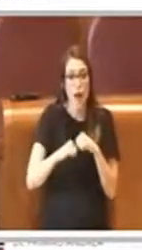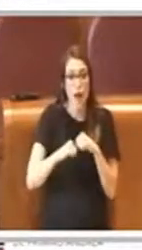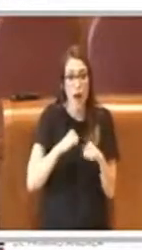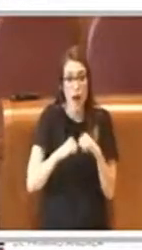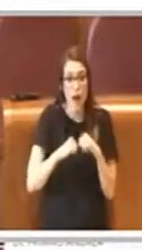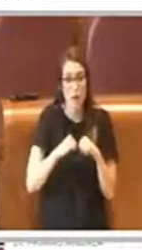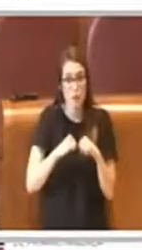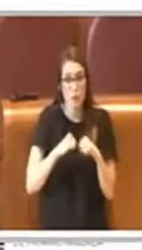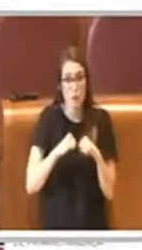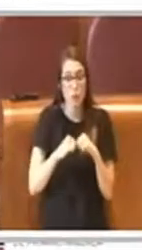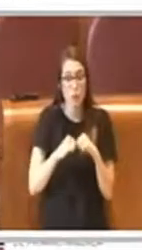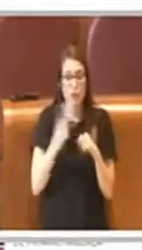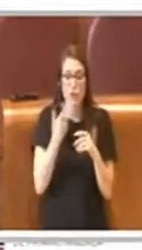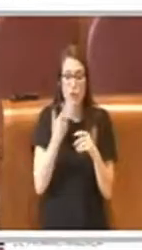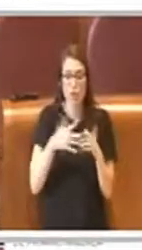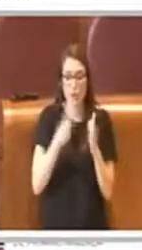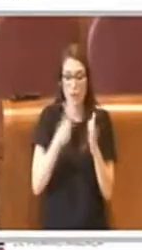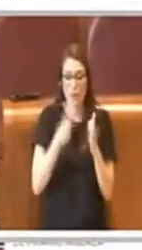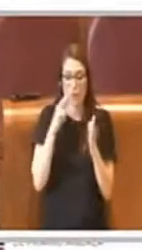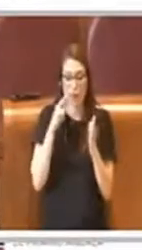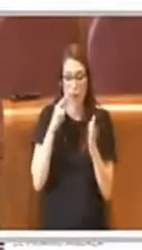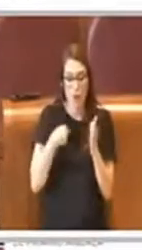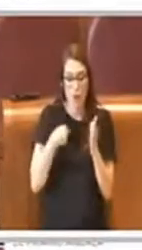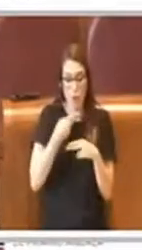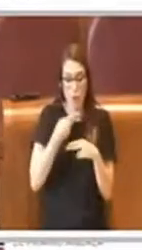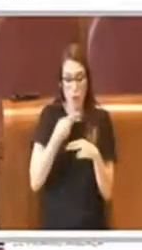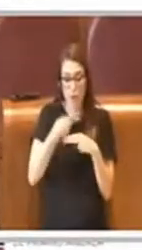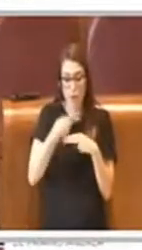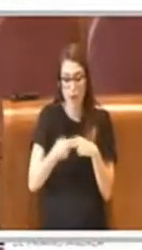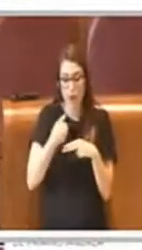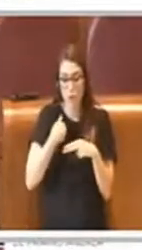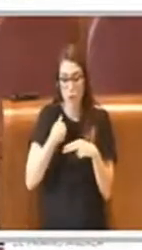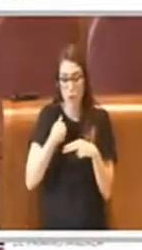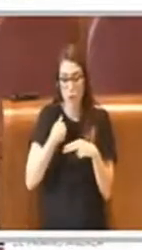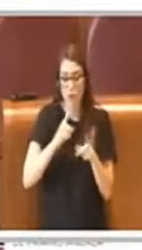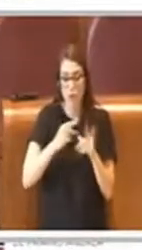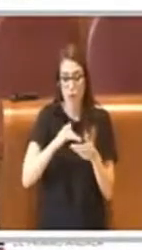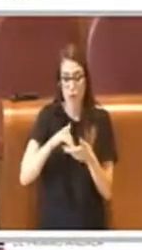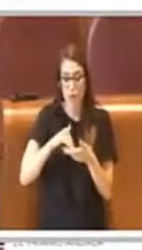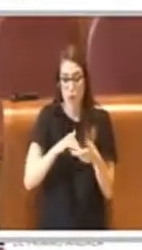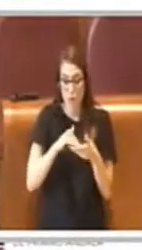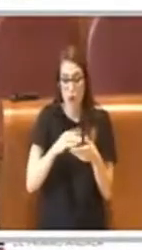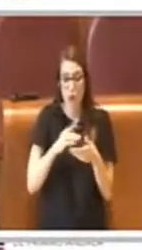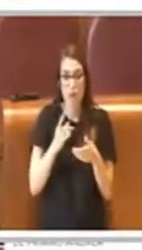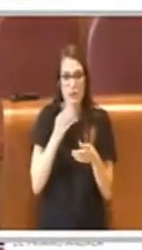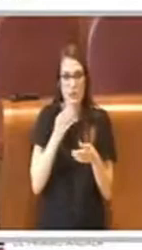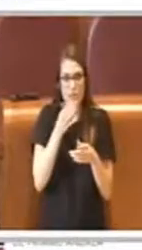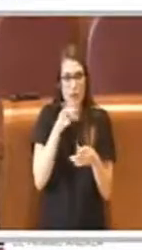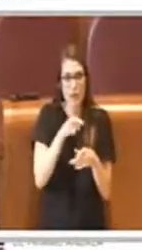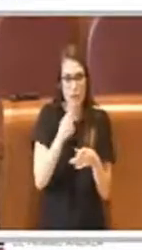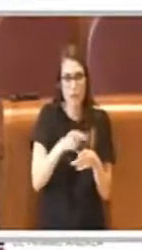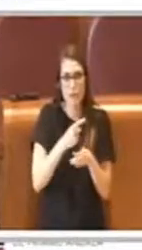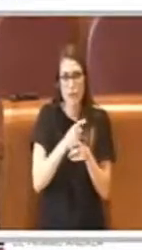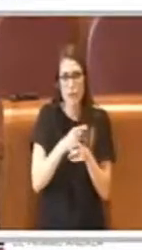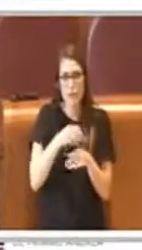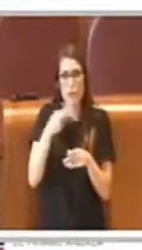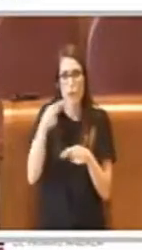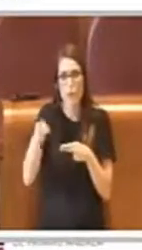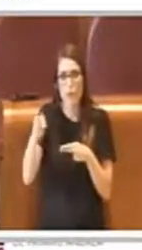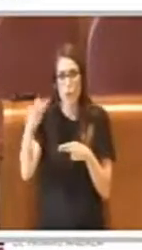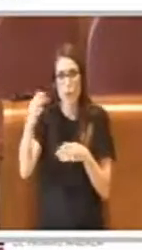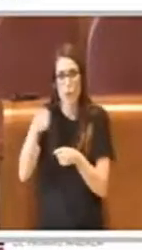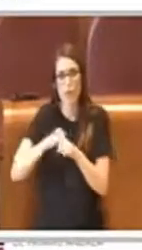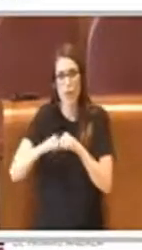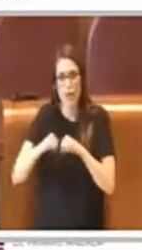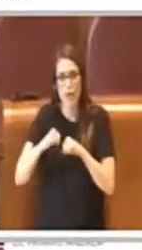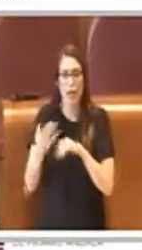'emendamento leggo, nominato dalla Commissione Politiche Sociali, cioè la Commissione Politiche Sociali dovrebbe nominare un delegato che vada